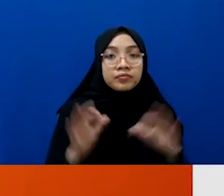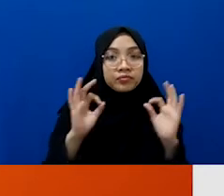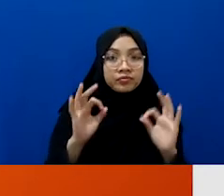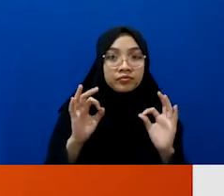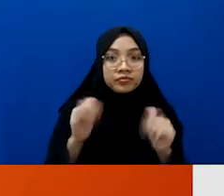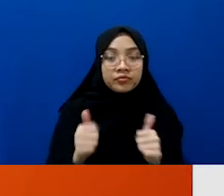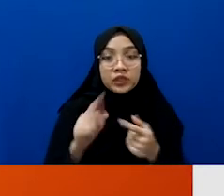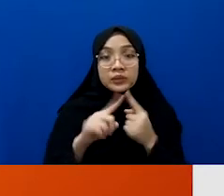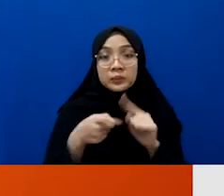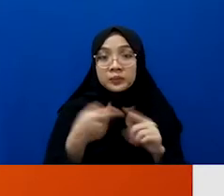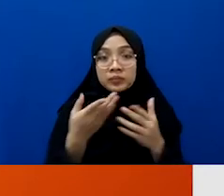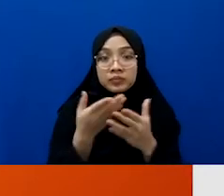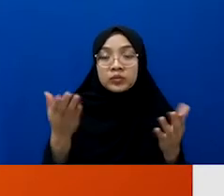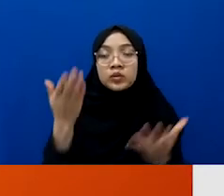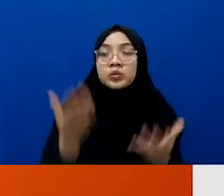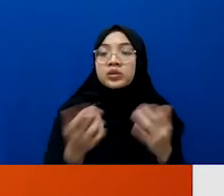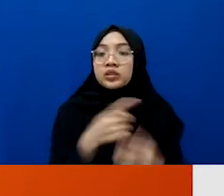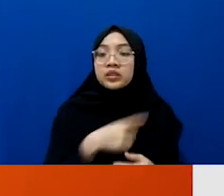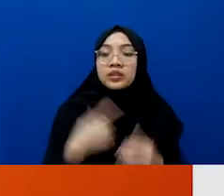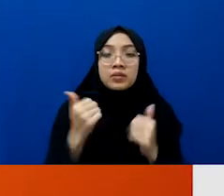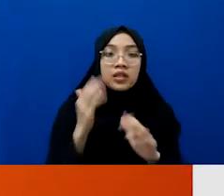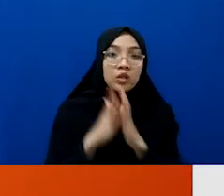teman-teman mungkin kita mulai aja.